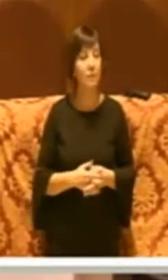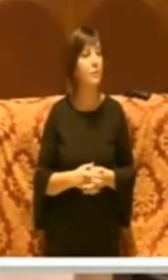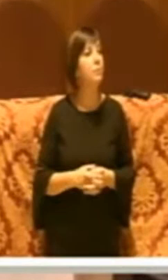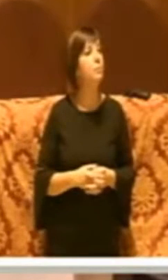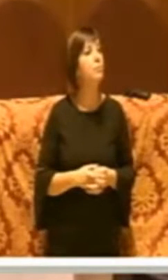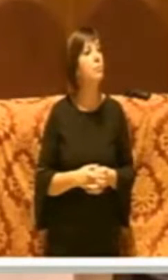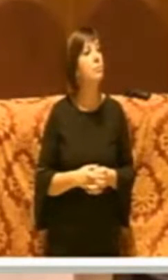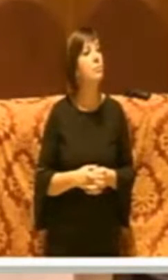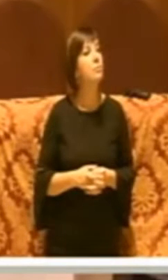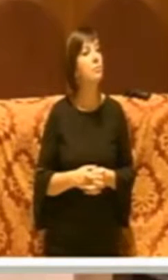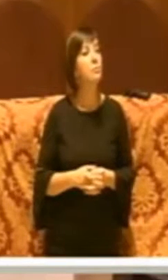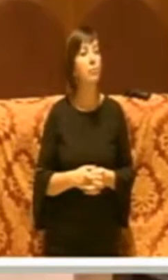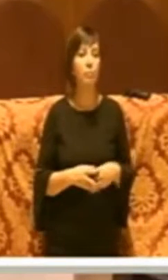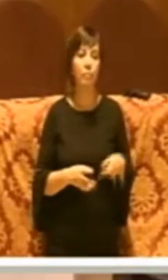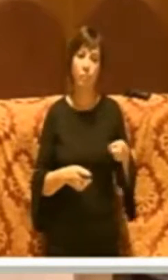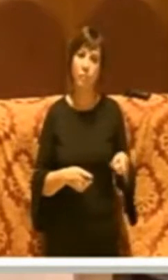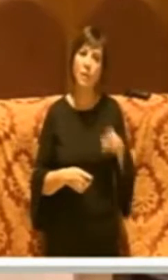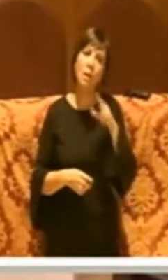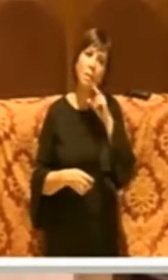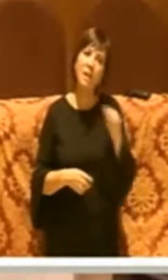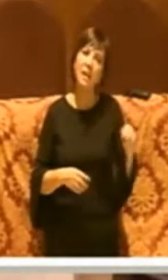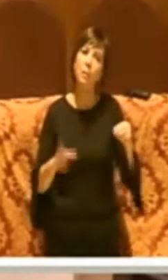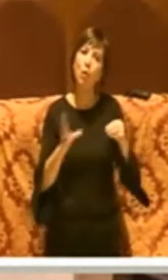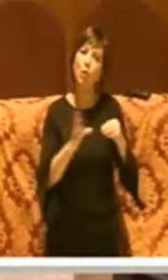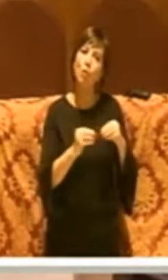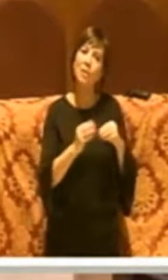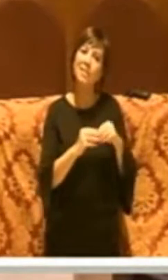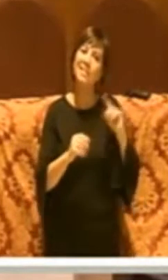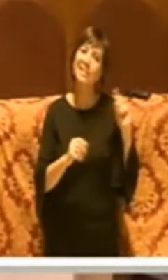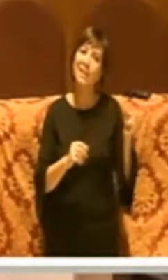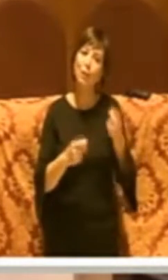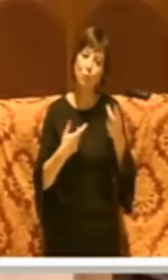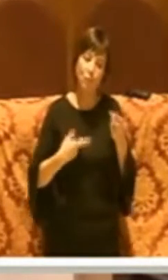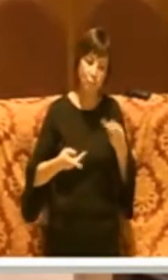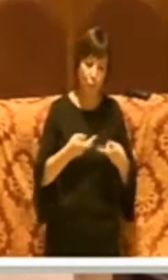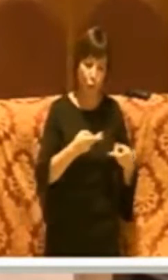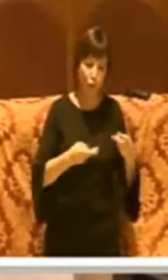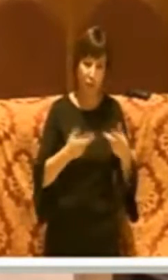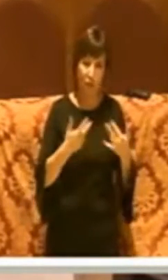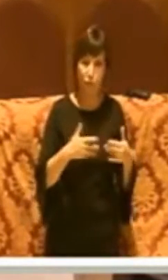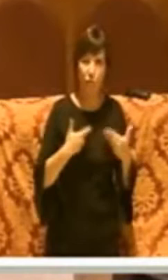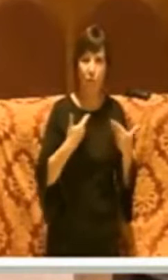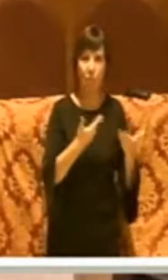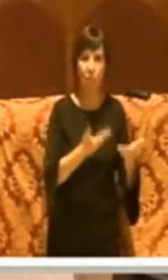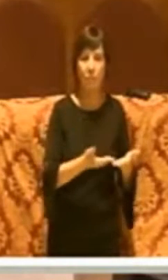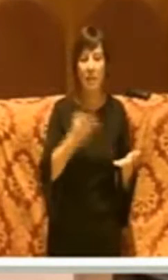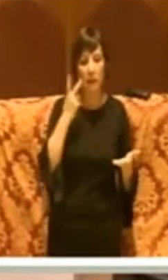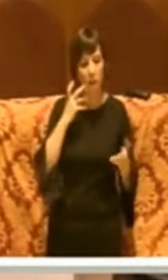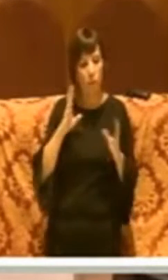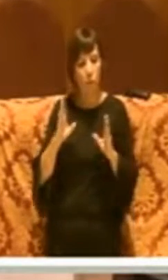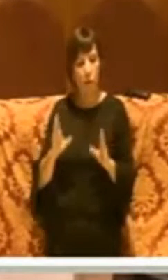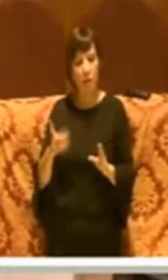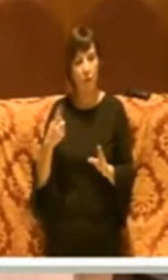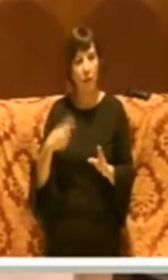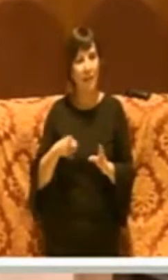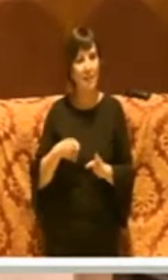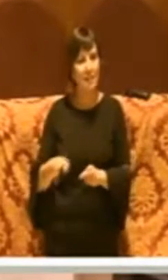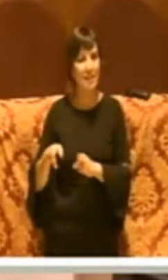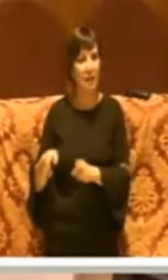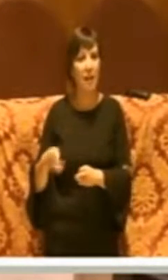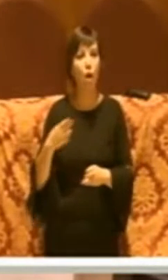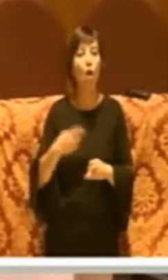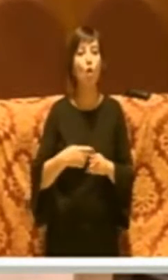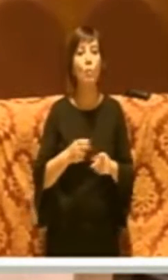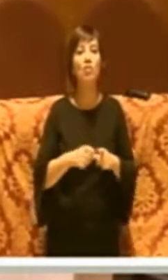Accanto alla manutenzione straordinaria per cui si è progettato, io devo, sempre riguardando le strade di Roma